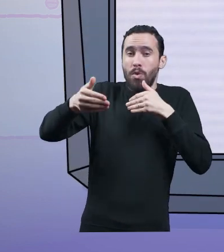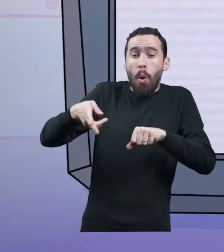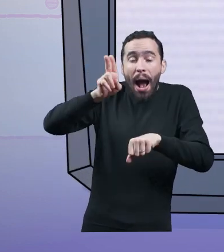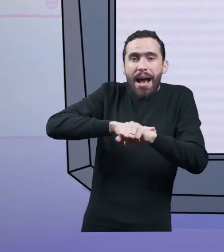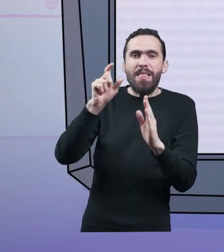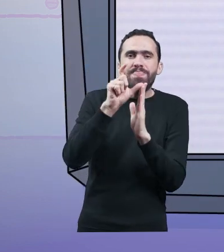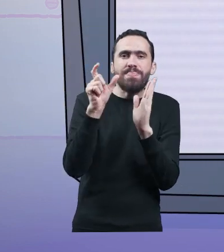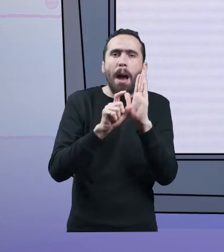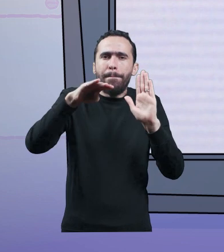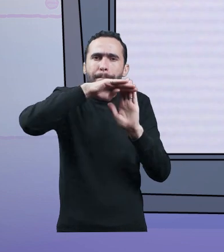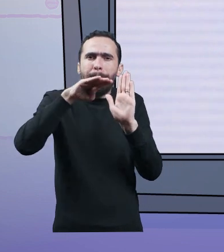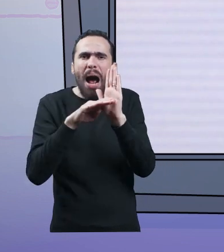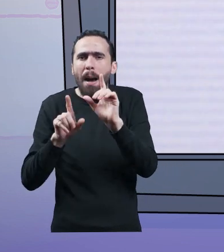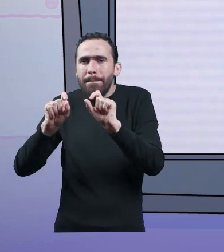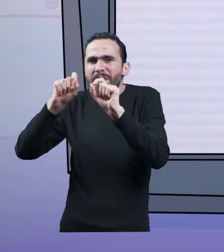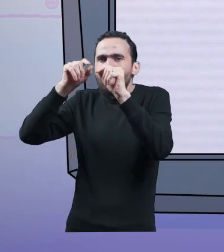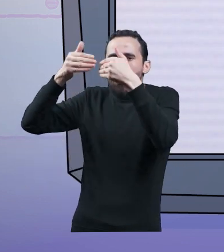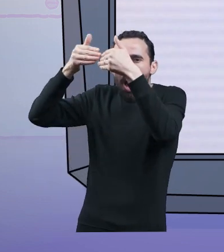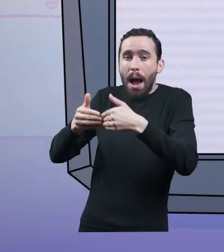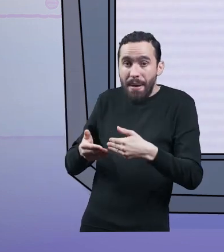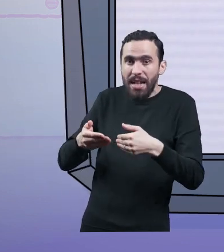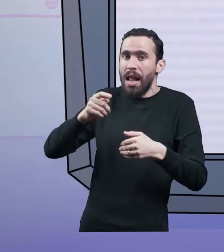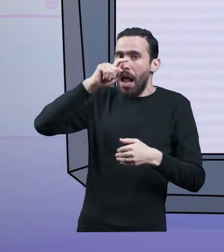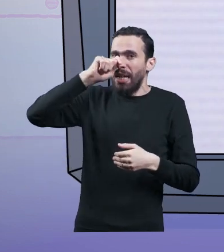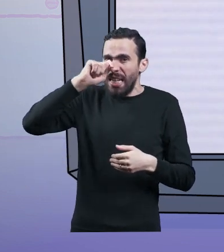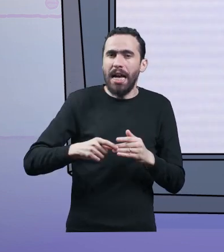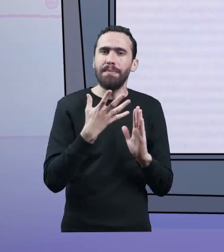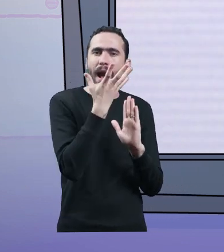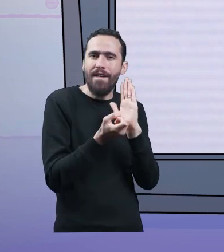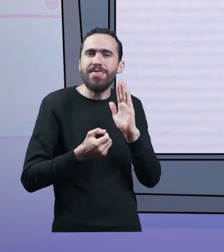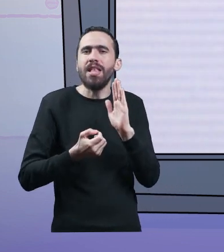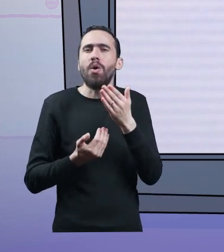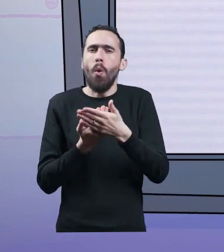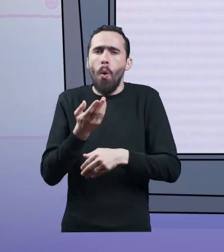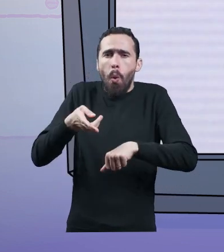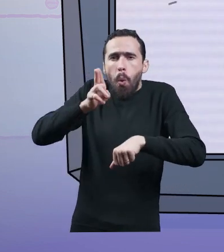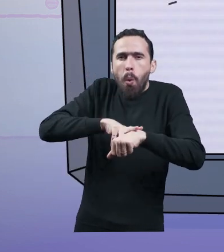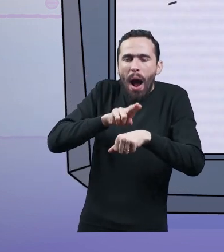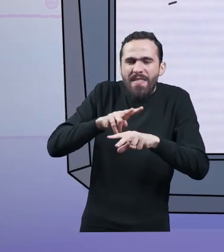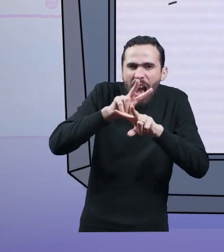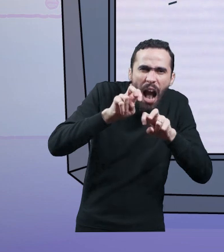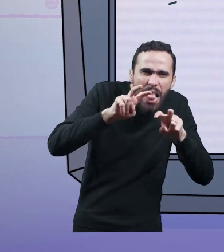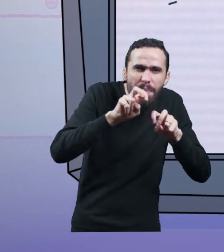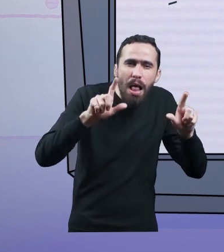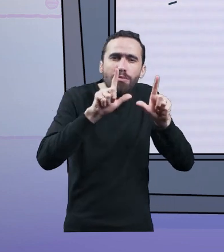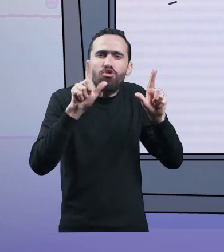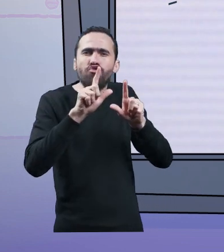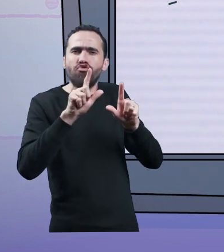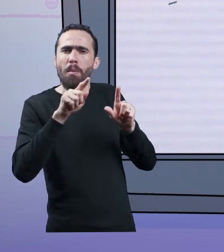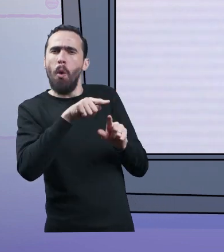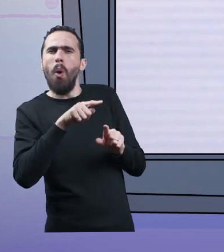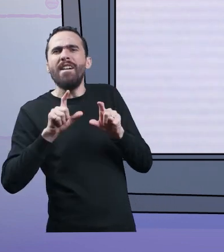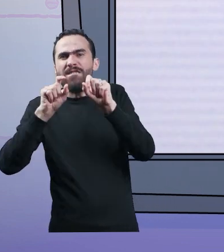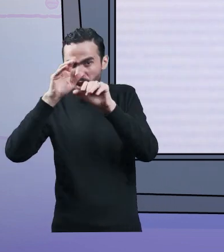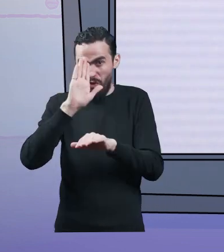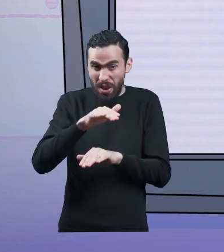الفيروسات ثم القيام بفحص الحاسوب بحثاً عن الفيروسات وبرامج التجسس